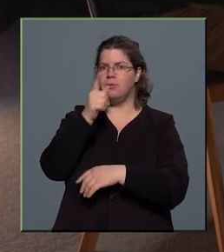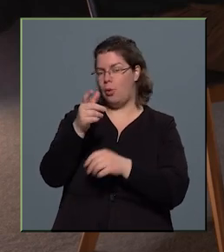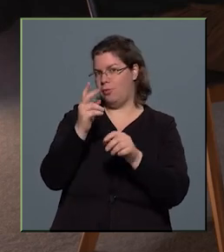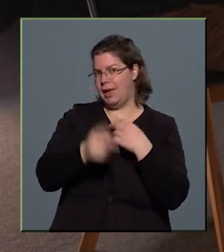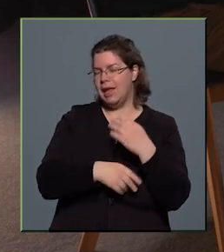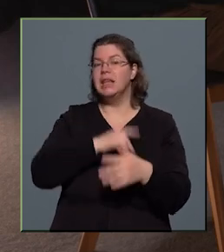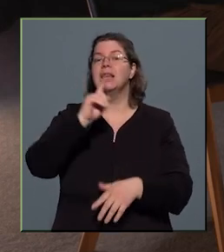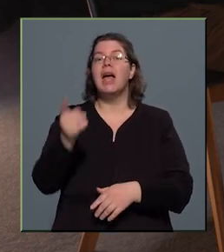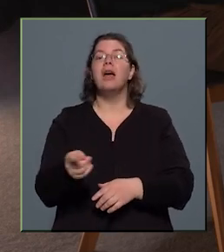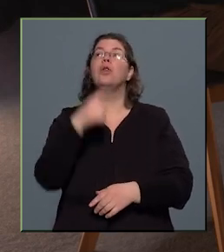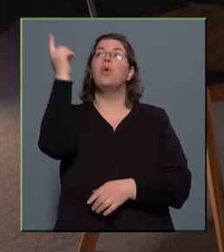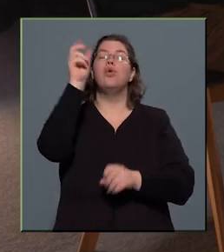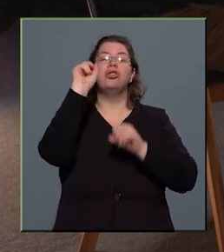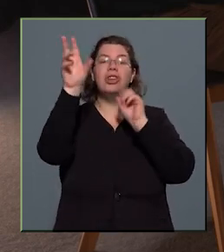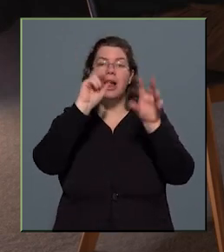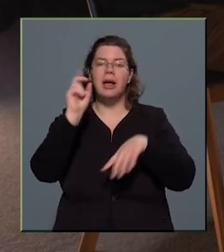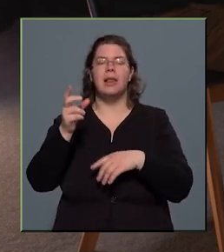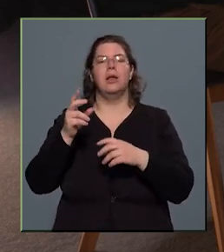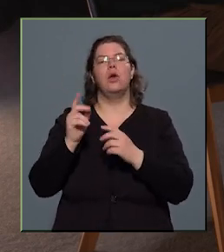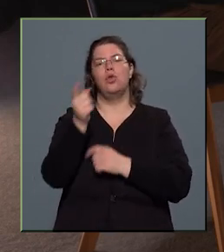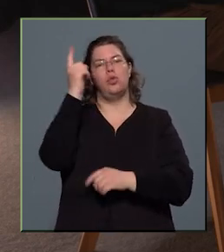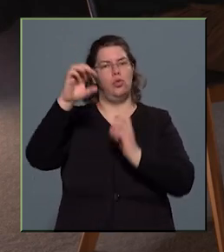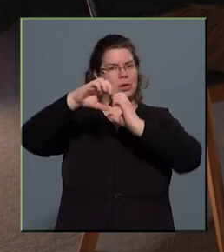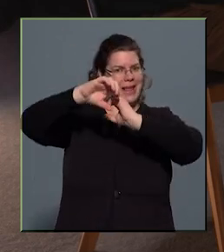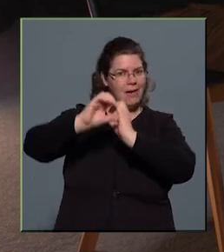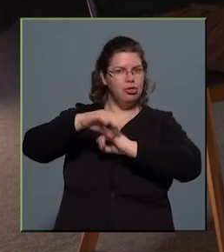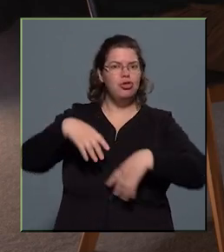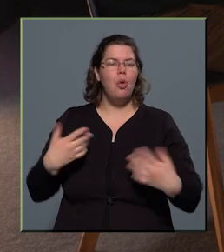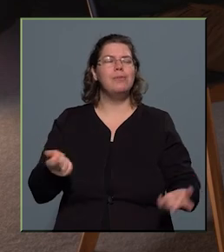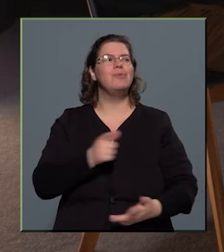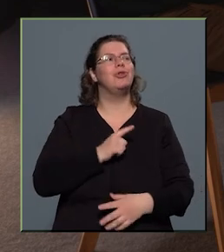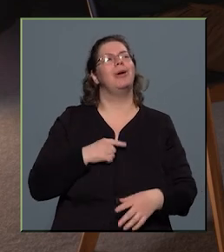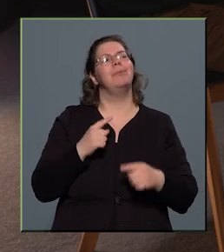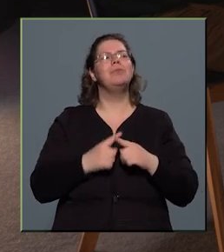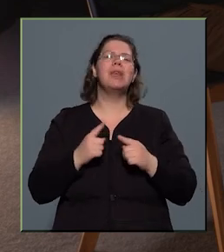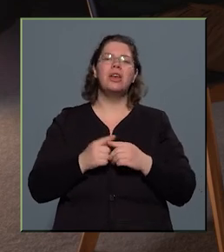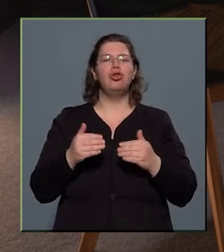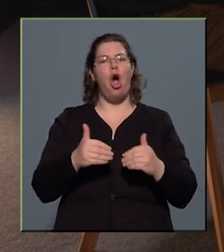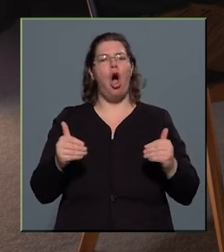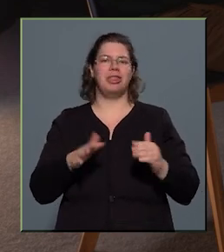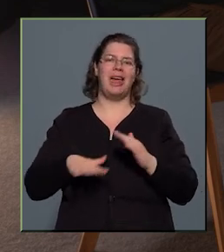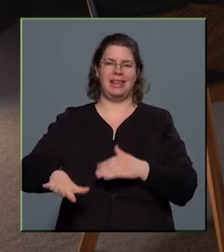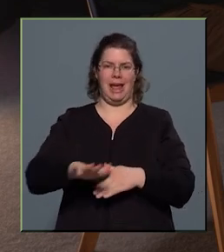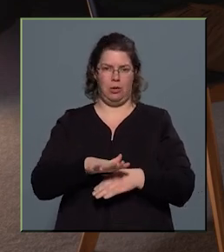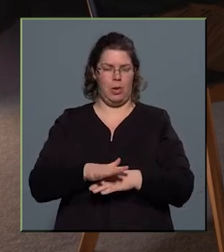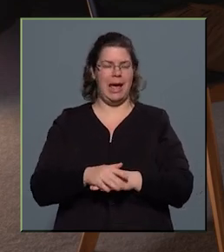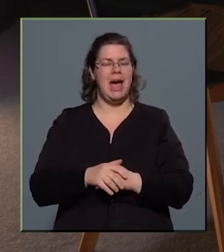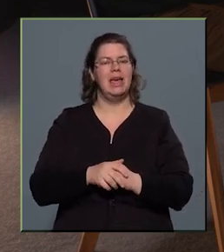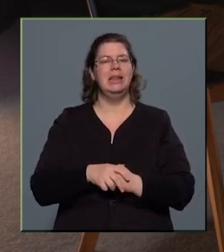az űrcsillagászat meg az űrtávcsövek az csak egy kis határterülete a